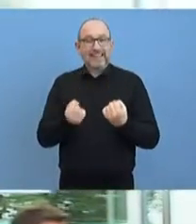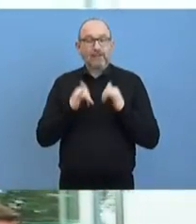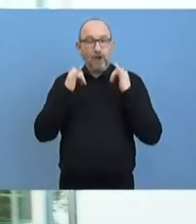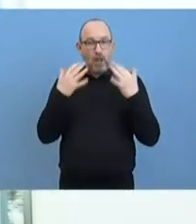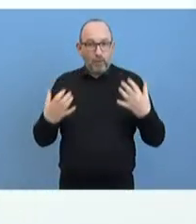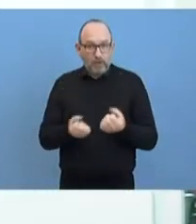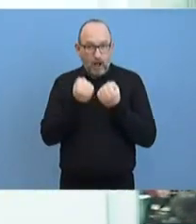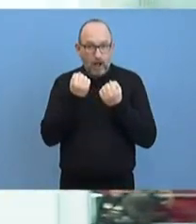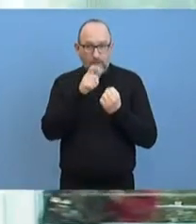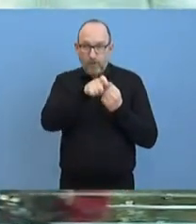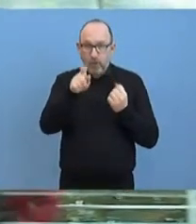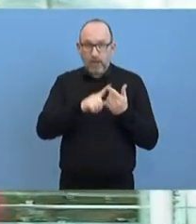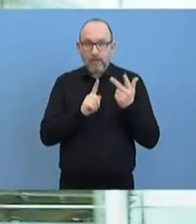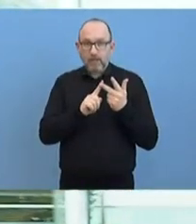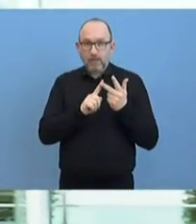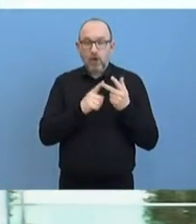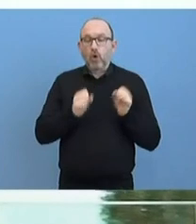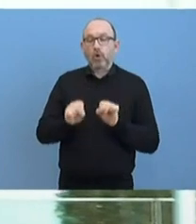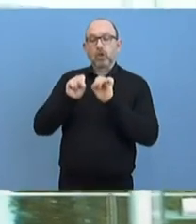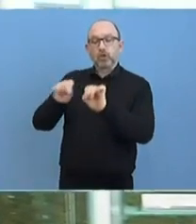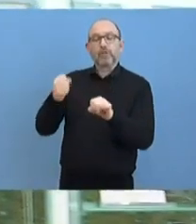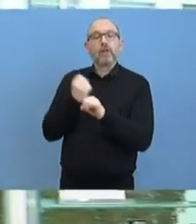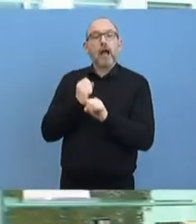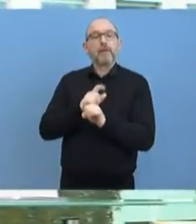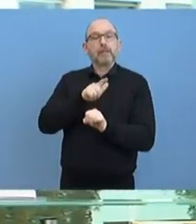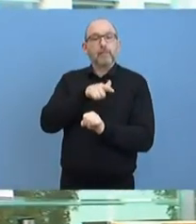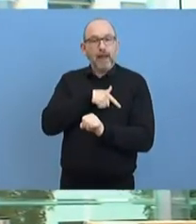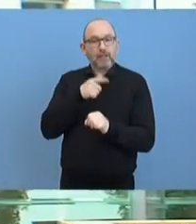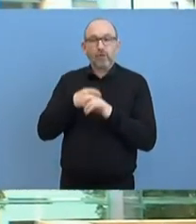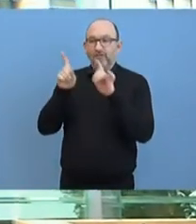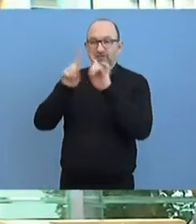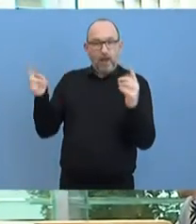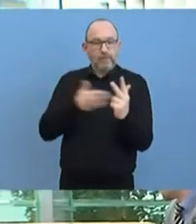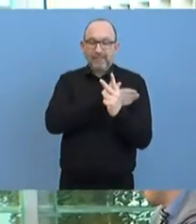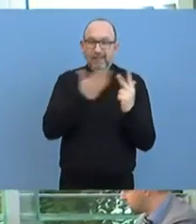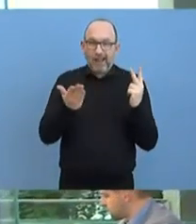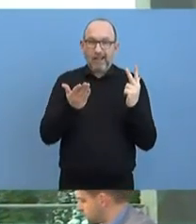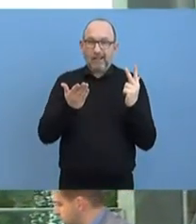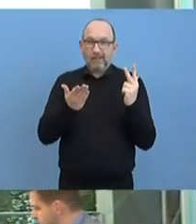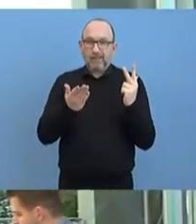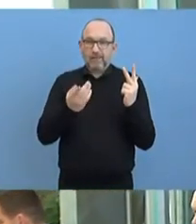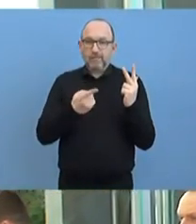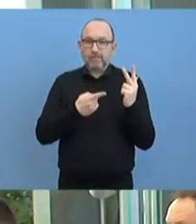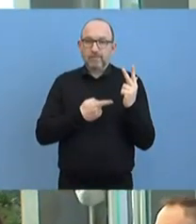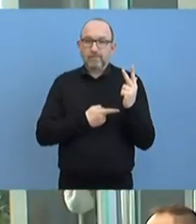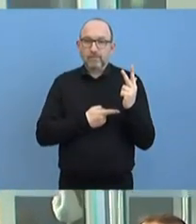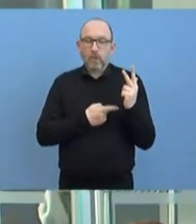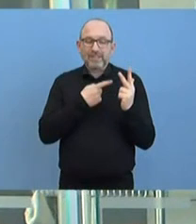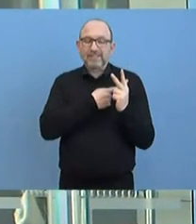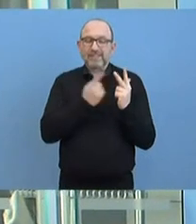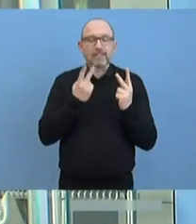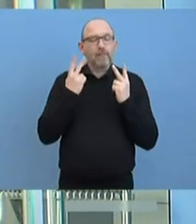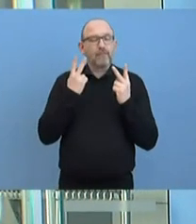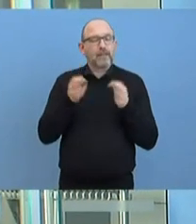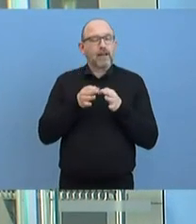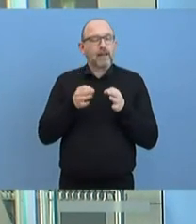Bürger und den Schutz von Arbeitsplätzen und Unternehmen. Und er hat, ich glaube, das ist ein ganz wichtiger Satz, gesagt,